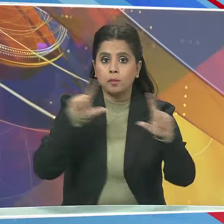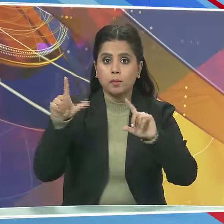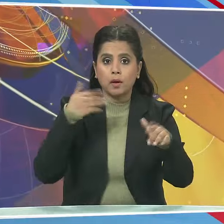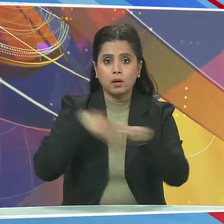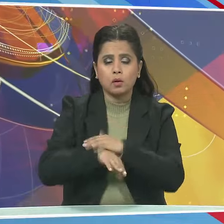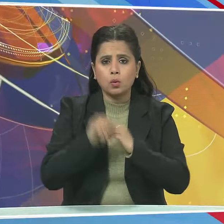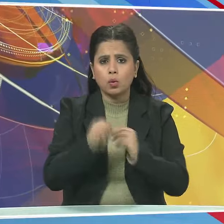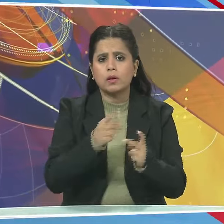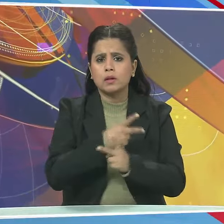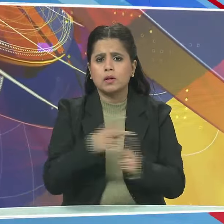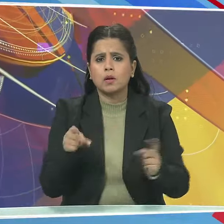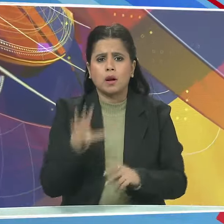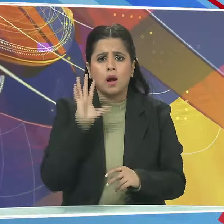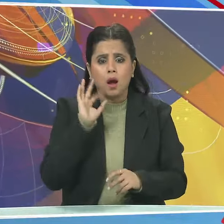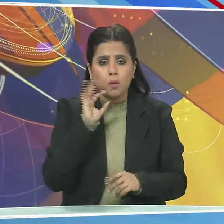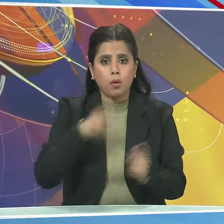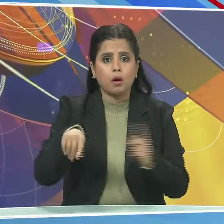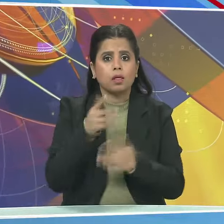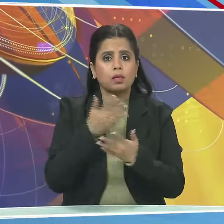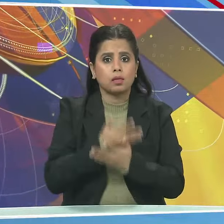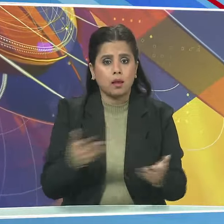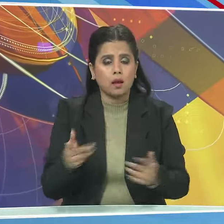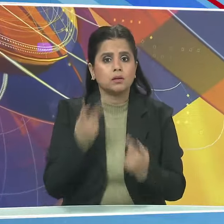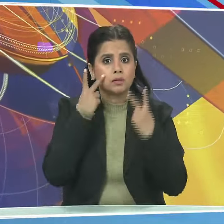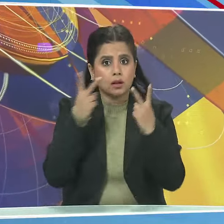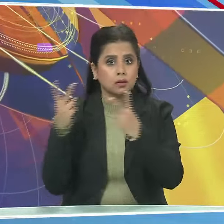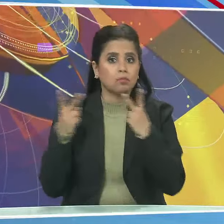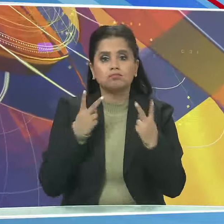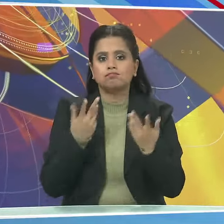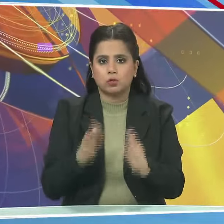पुरातात्विक महत्व की वस्तूओं को भी देखा